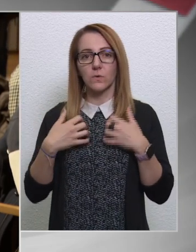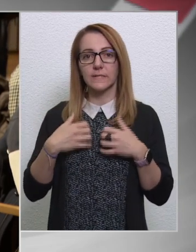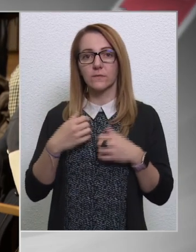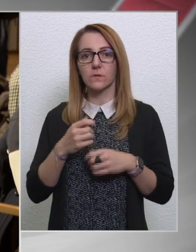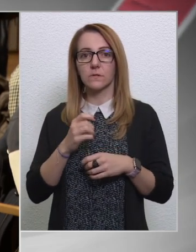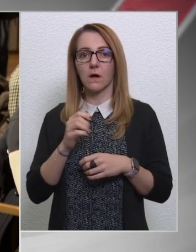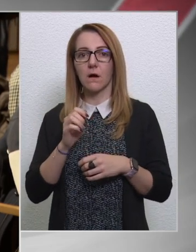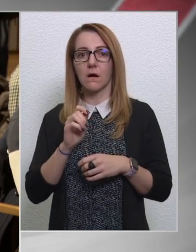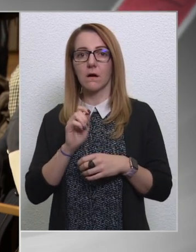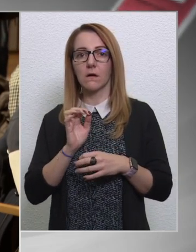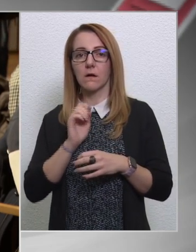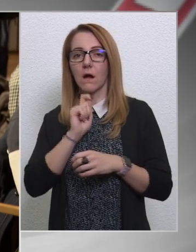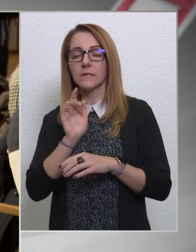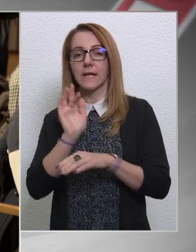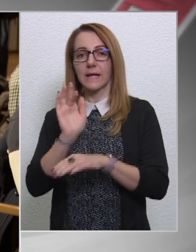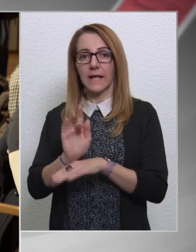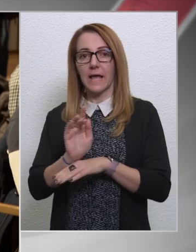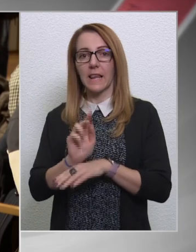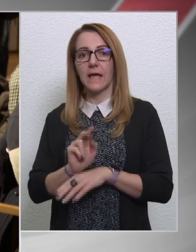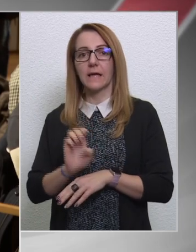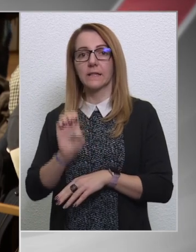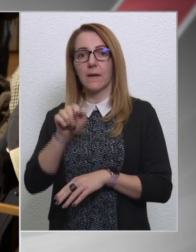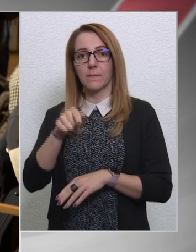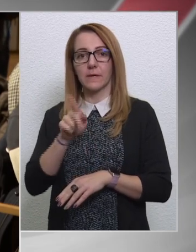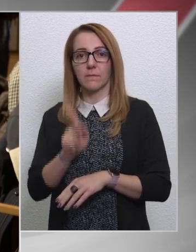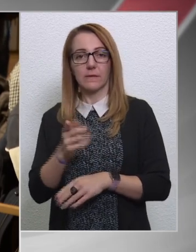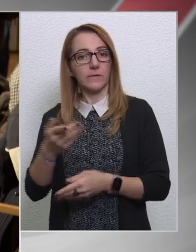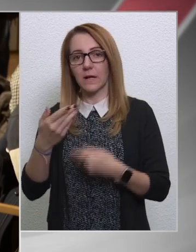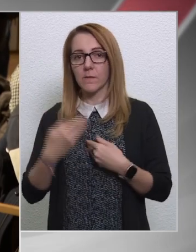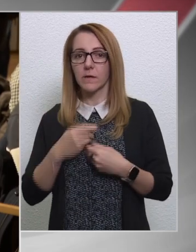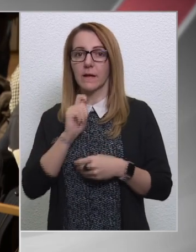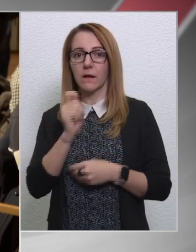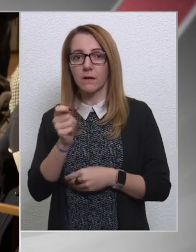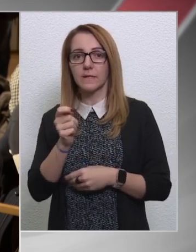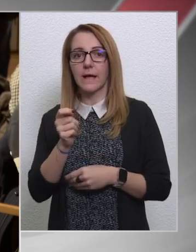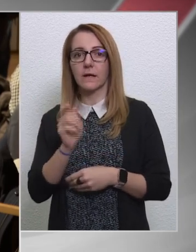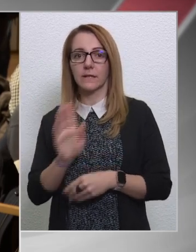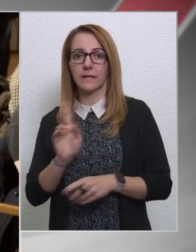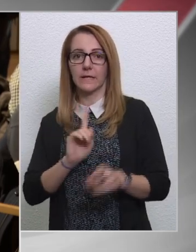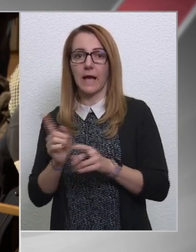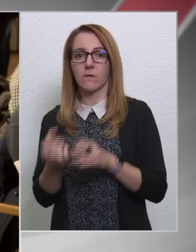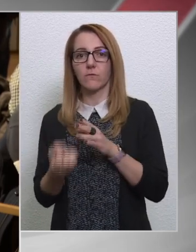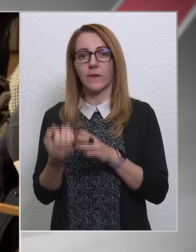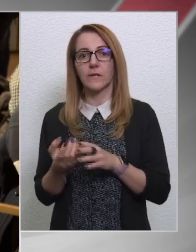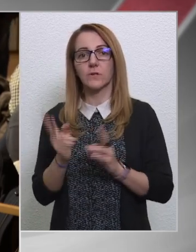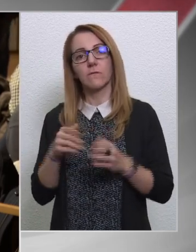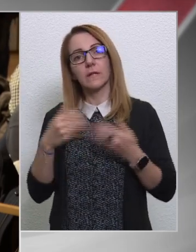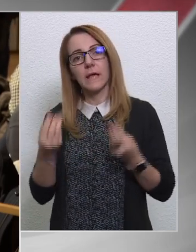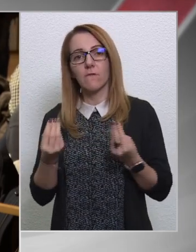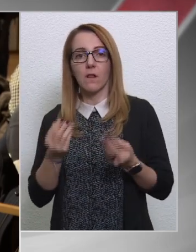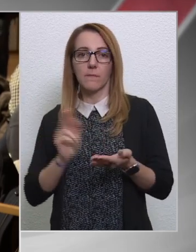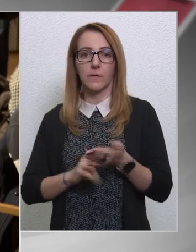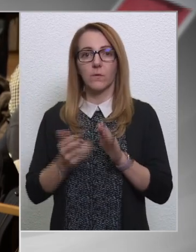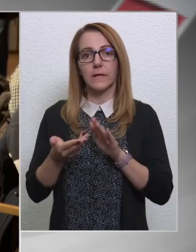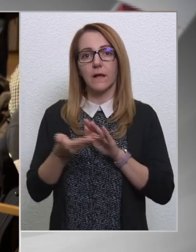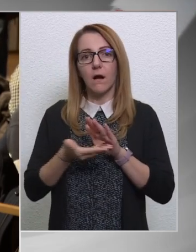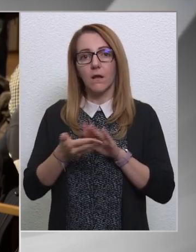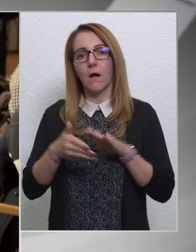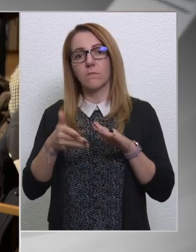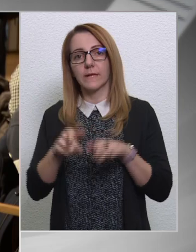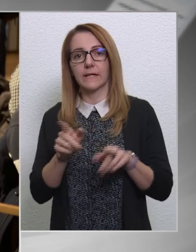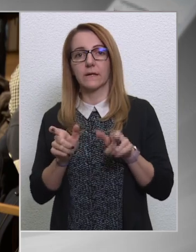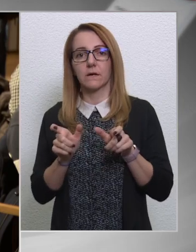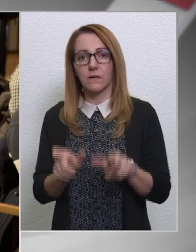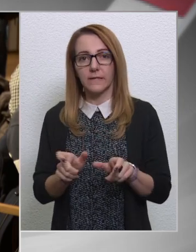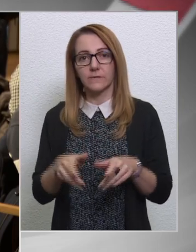hogy ne kapja meg hazánk a neki járó forrásokat. Van-e valamilyen jogi alapja ennek a megakadályozására, vagy marad az